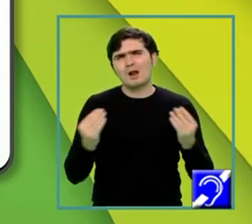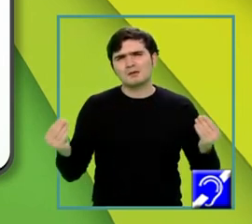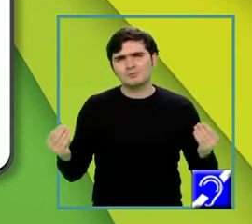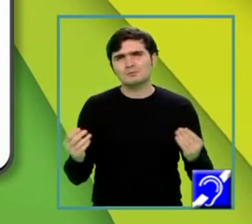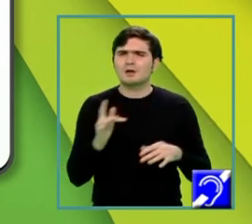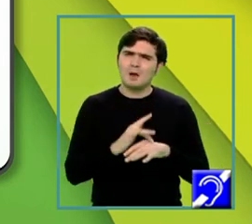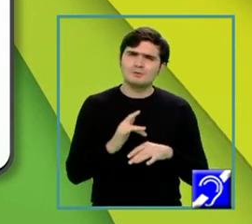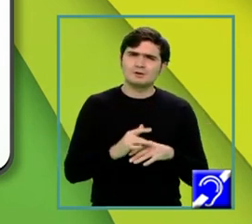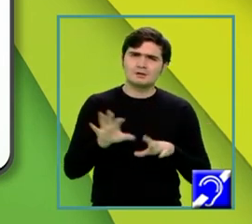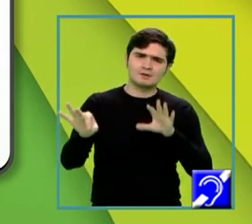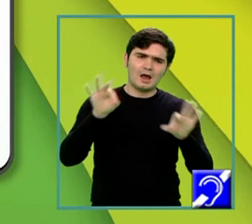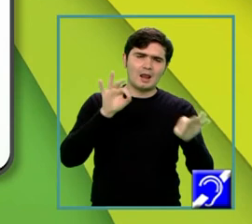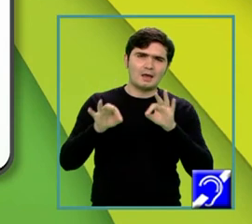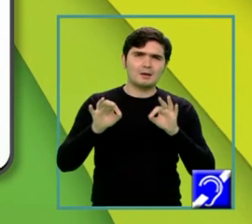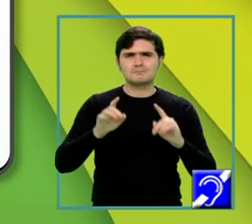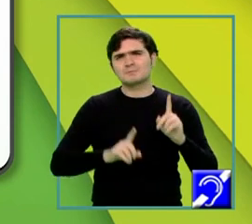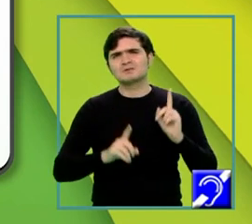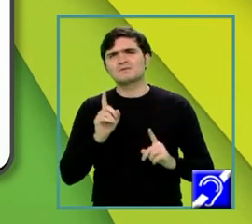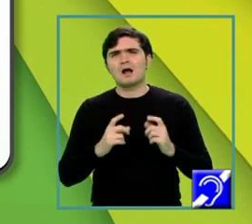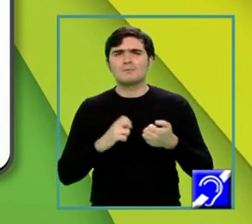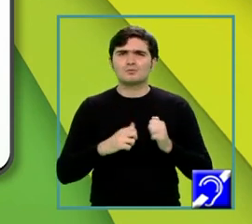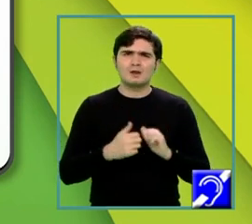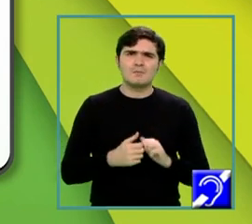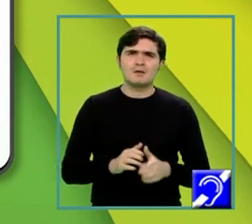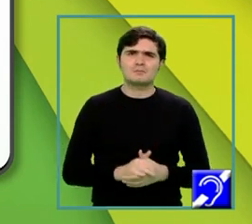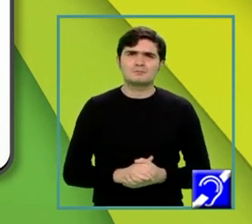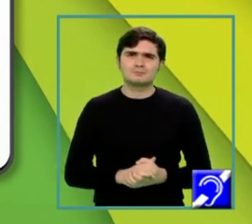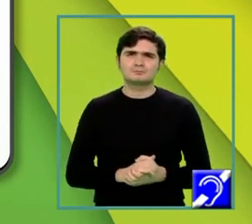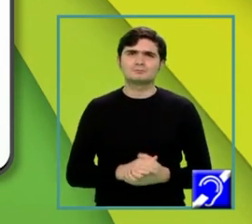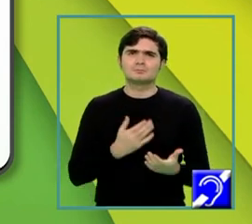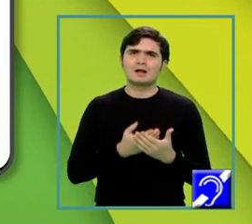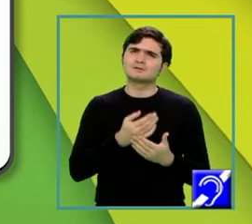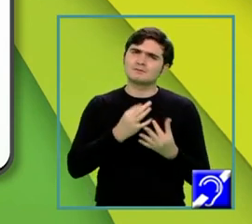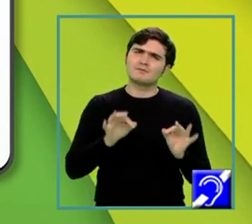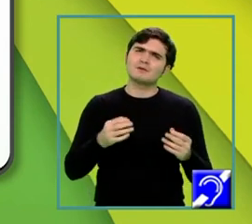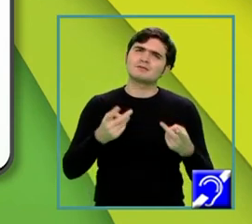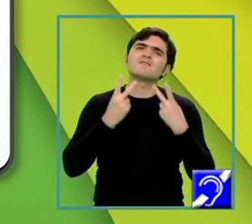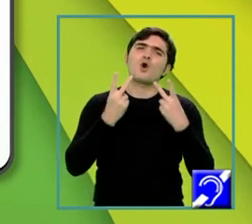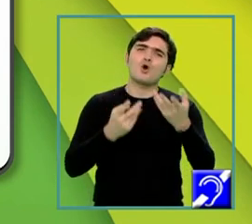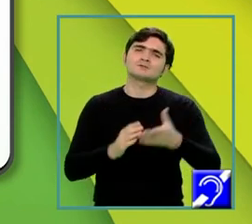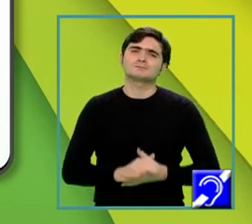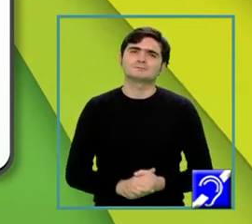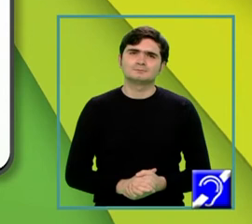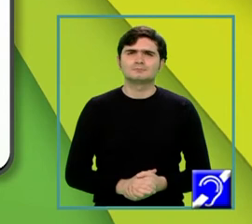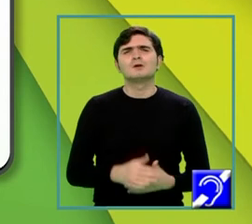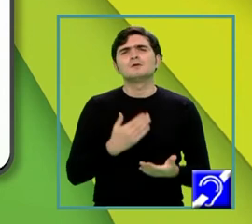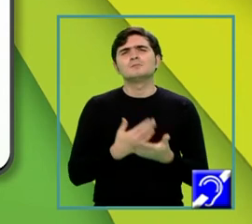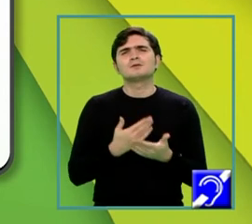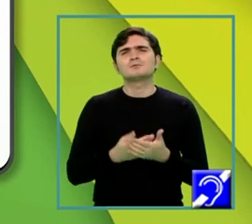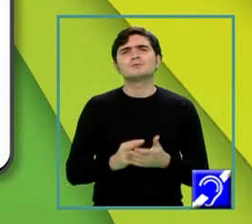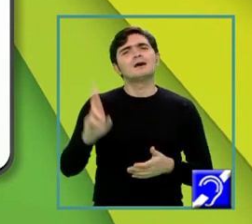am încercat să selectez cât mai multe probleme în care să vă fie de folos, mai ales pentru